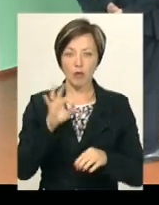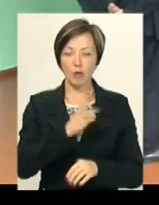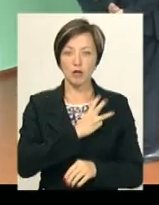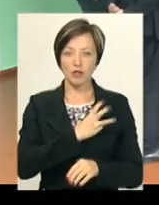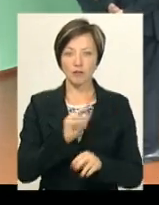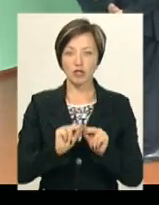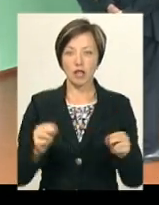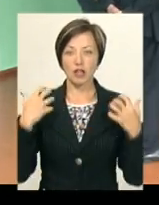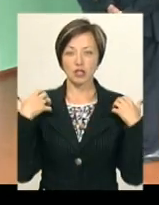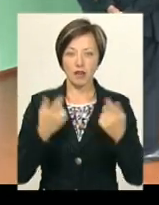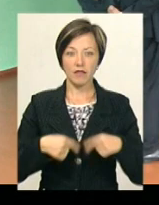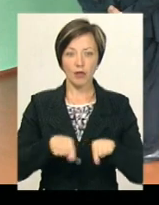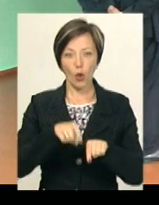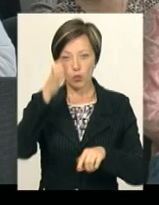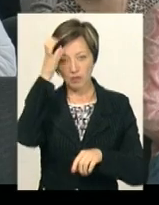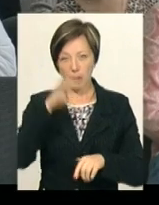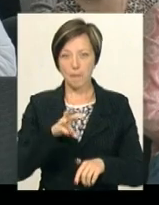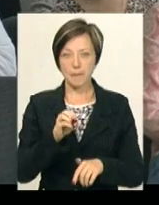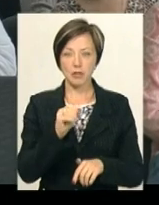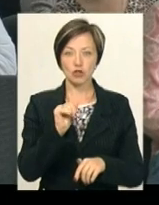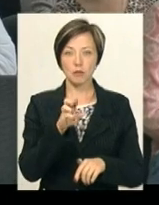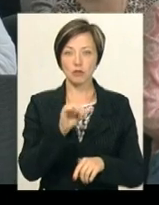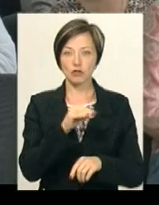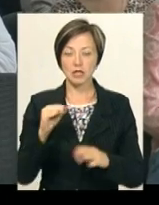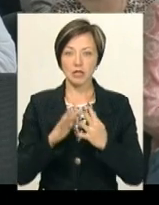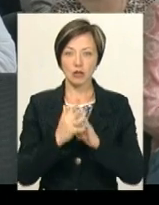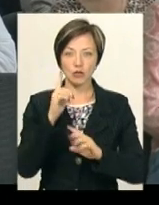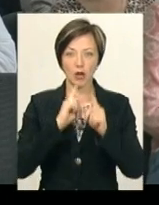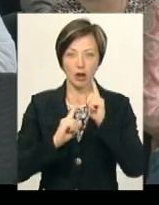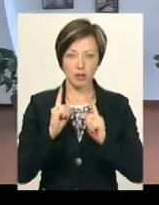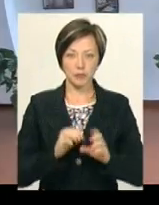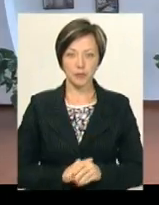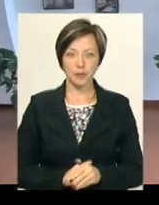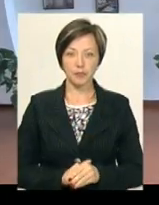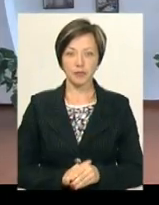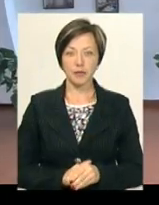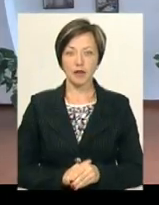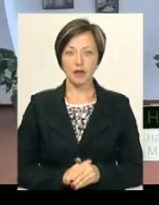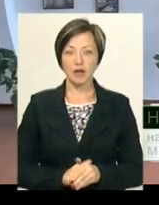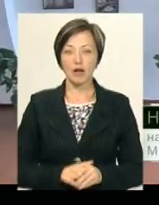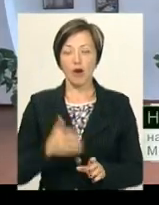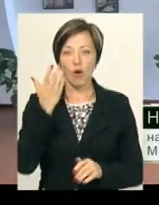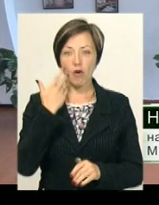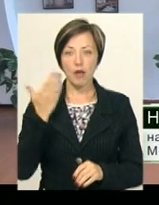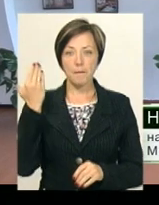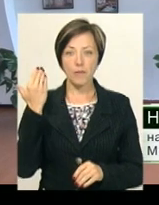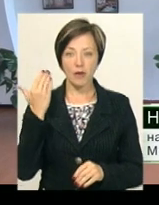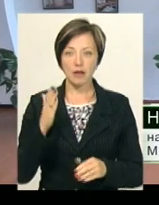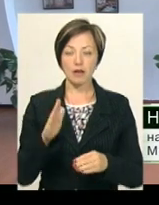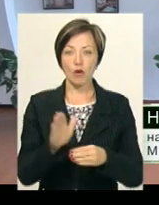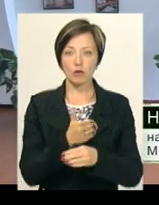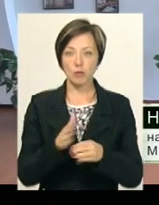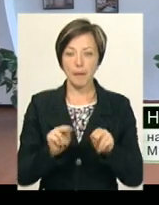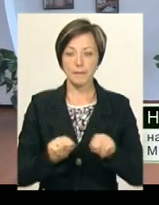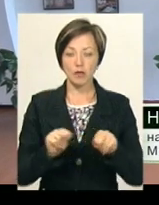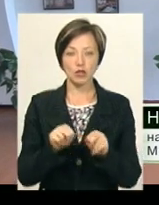піти з роботи і начальник відділу освіти Меджибушської селищної ради Ніна Остапова. Коли був попередній розподіл педагогічного навантаження